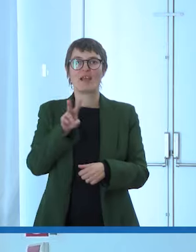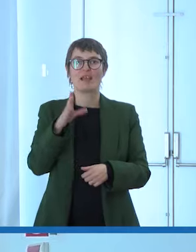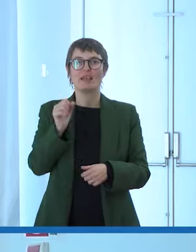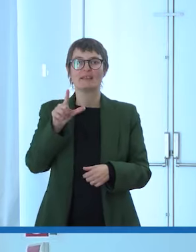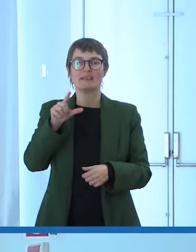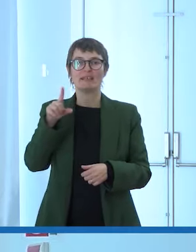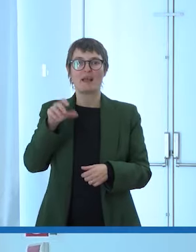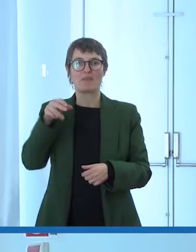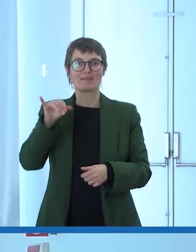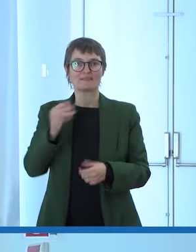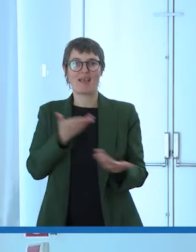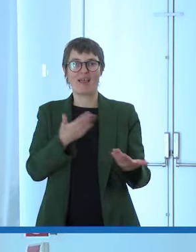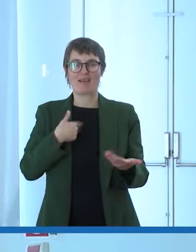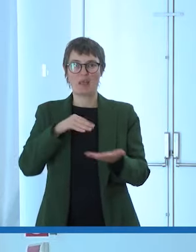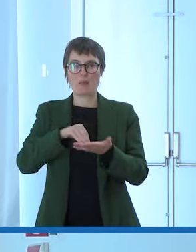con noi